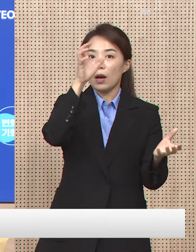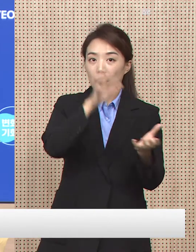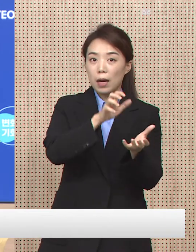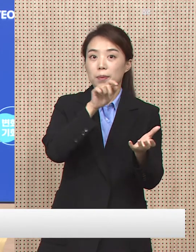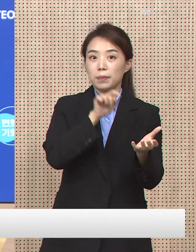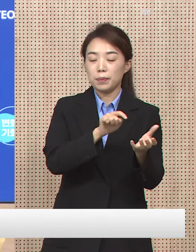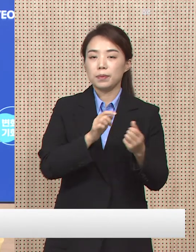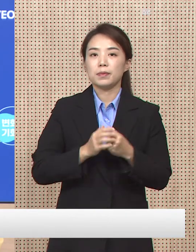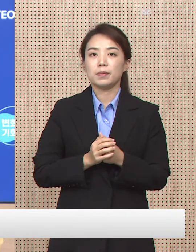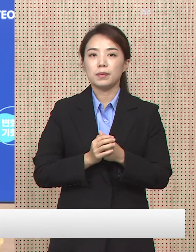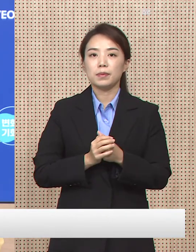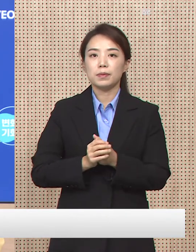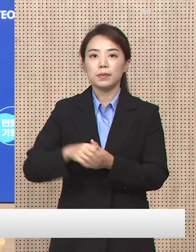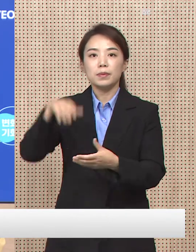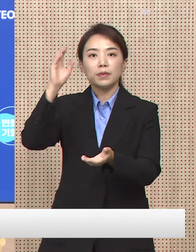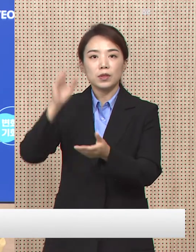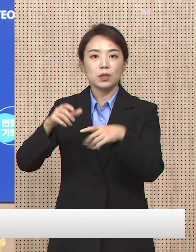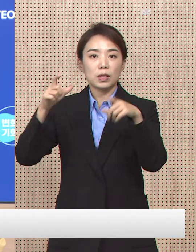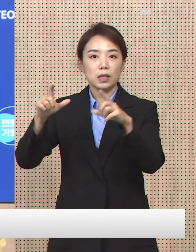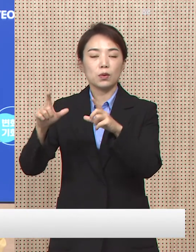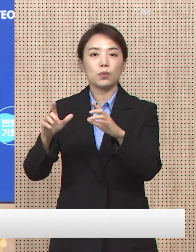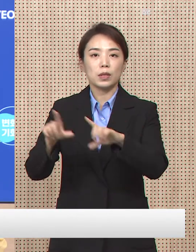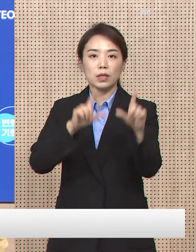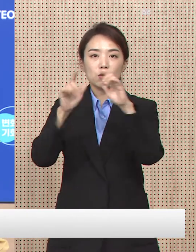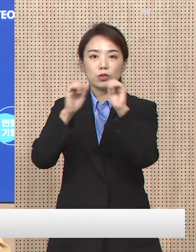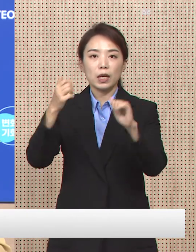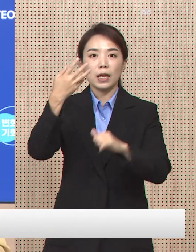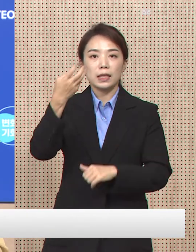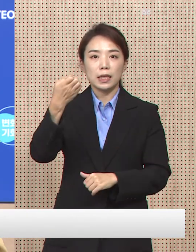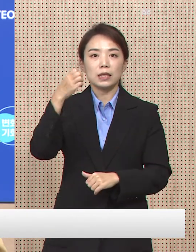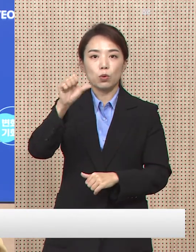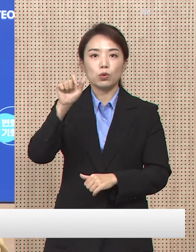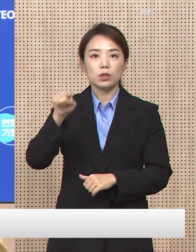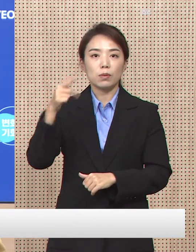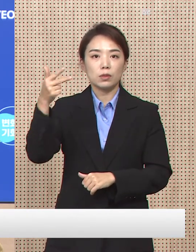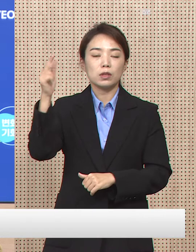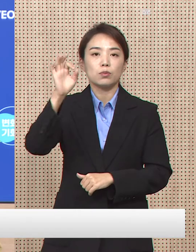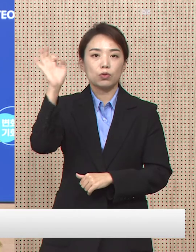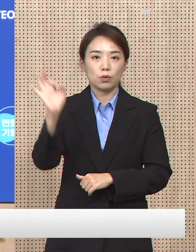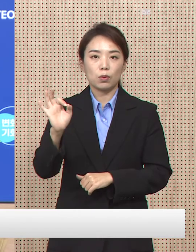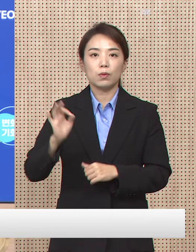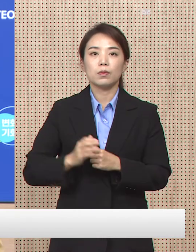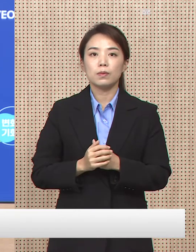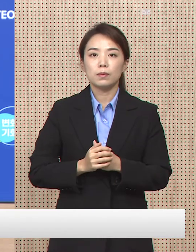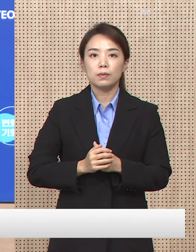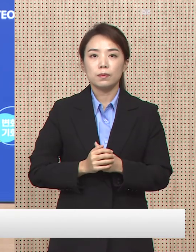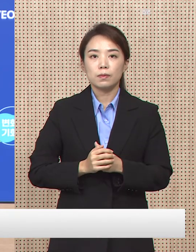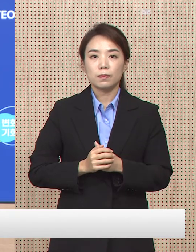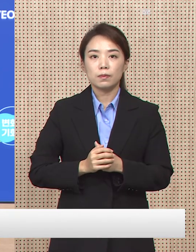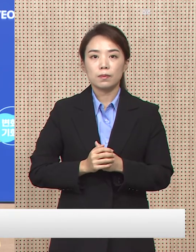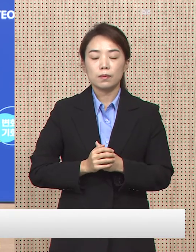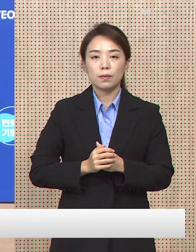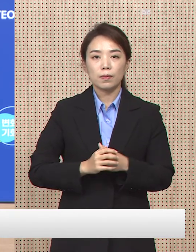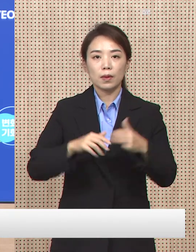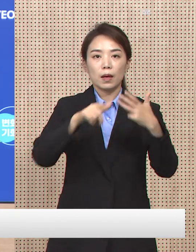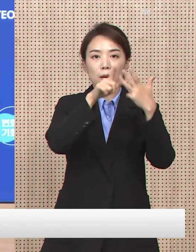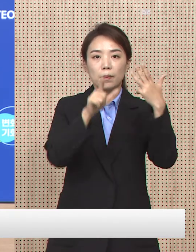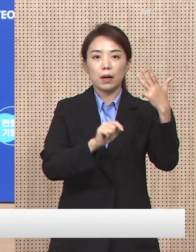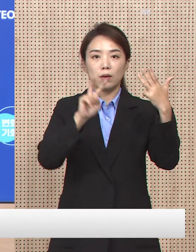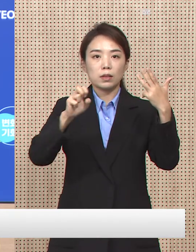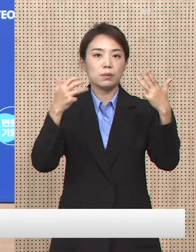누적 확진자는 전체 도민 인구의 45.7%입니다. 8월